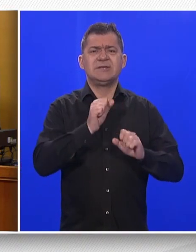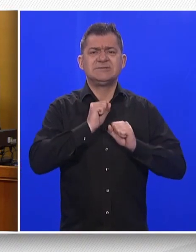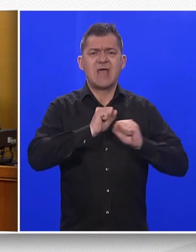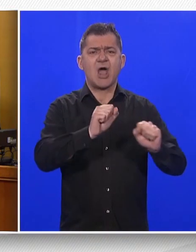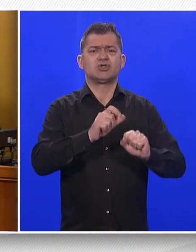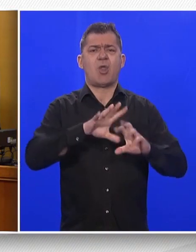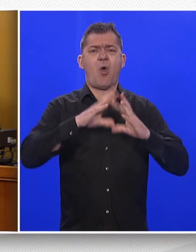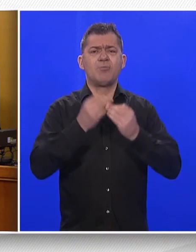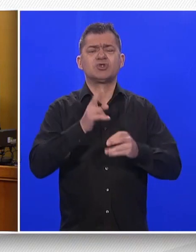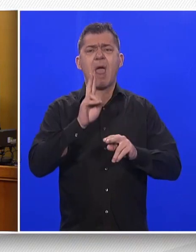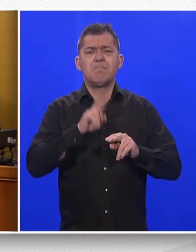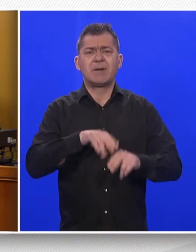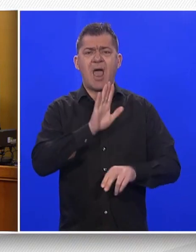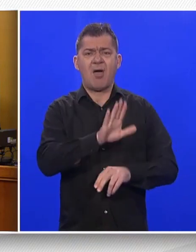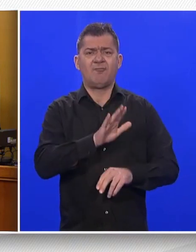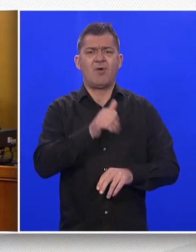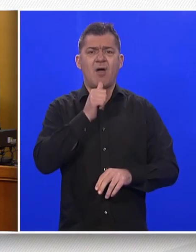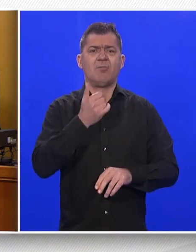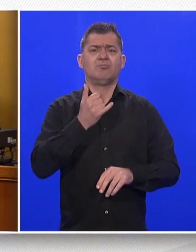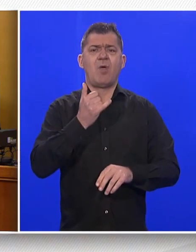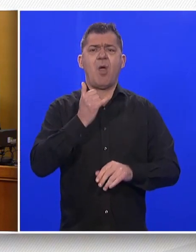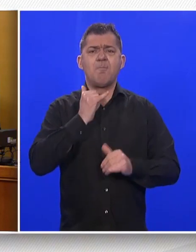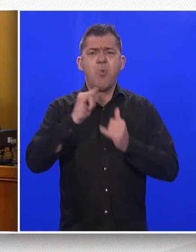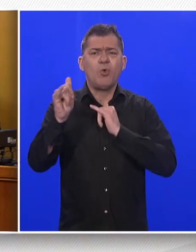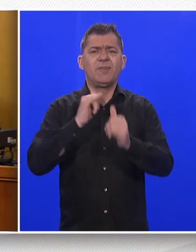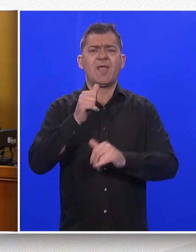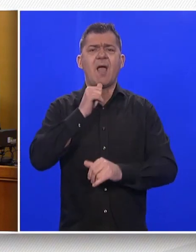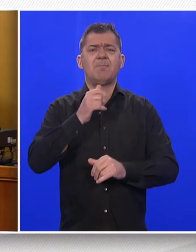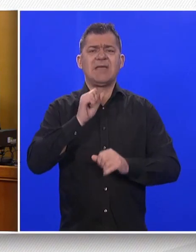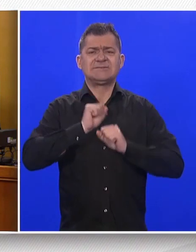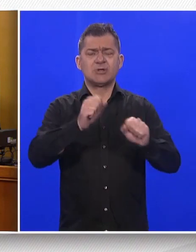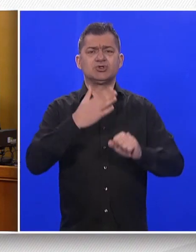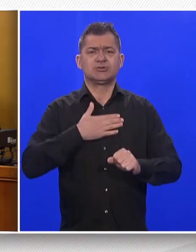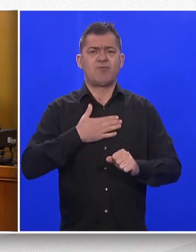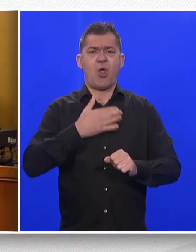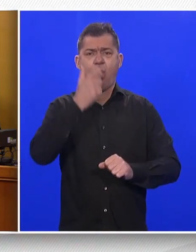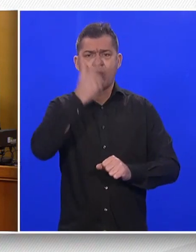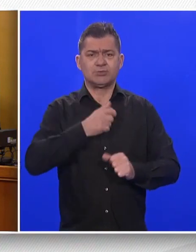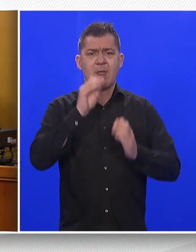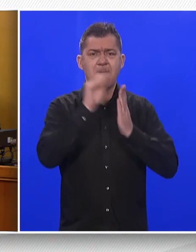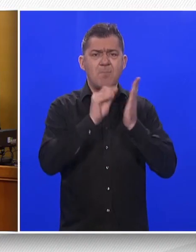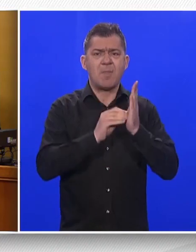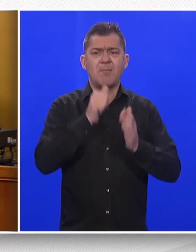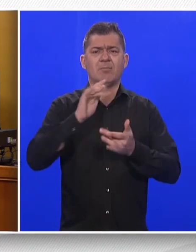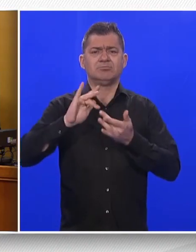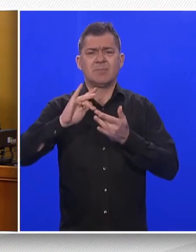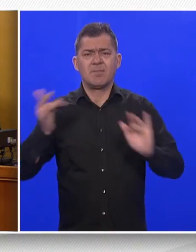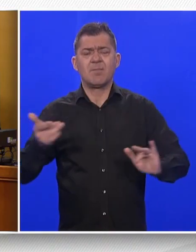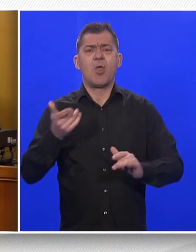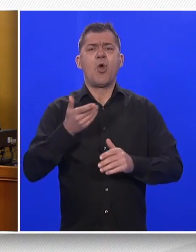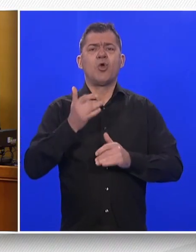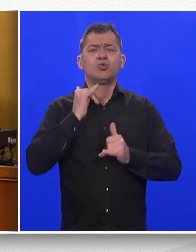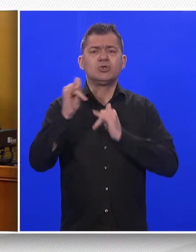potrošača, prava putnika, zaštite osobnih podataka, korisnika elektroničkih komunikacija, turističkih usluga,